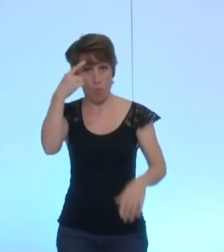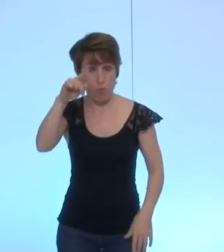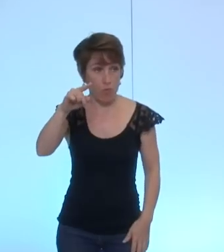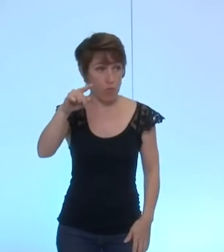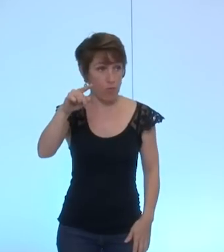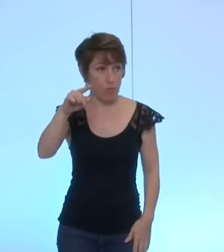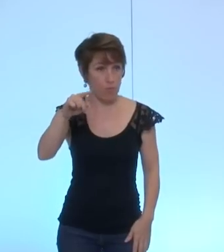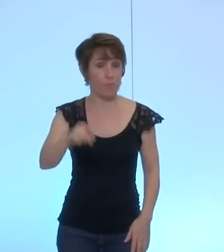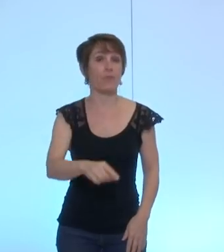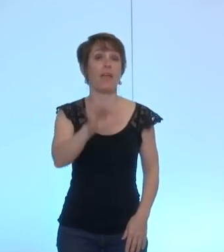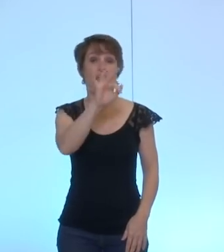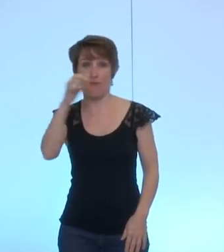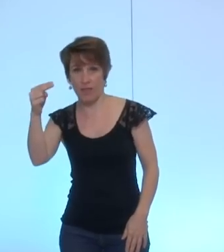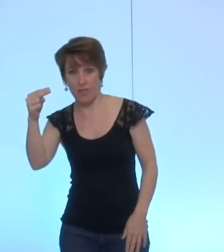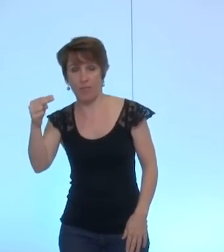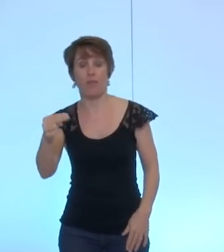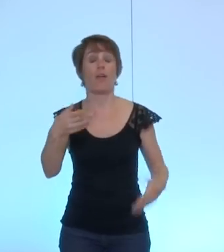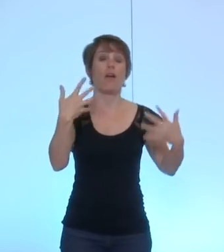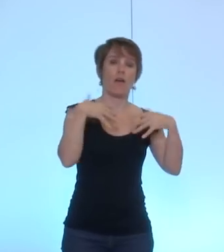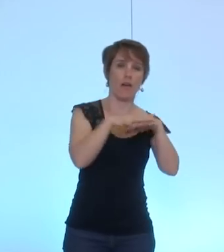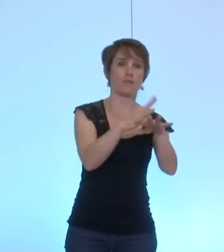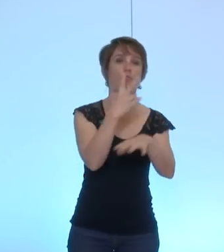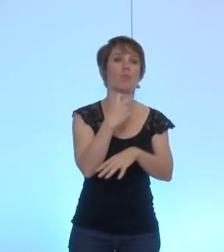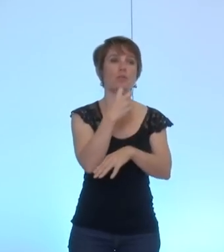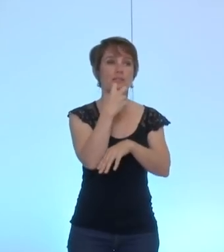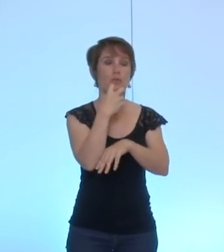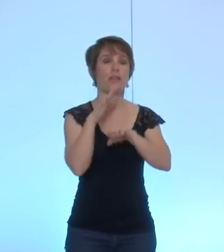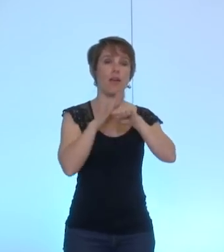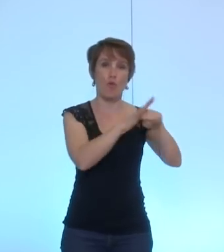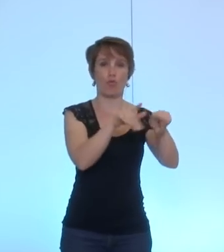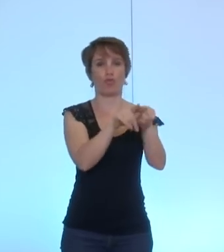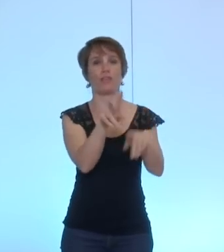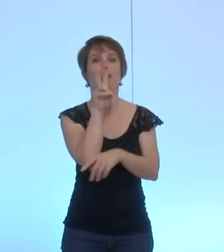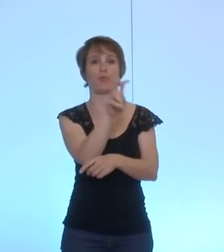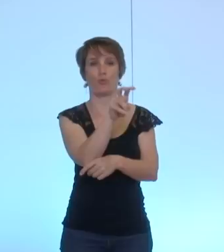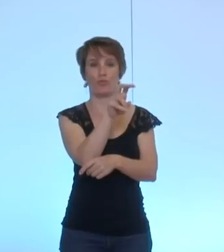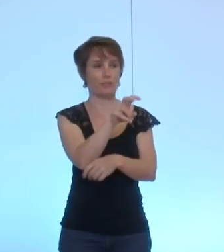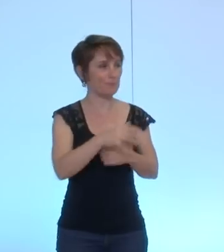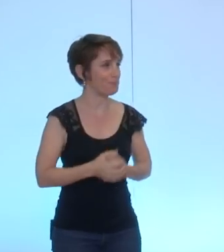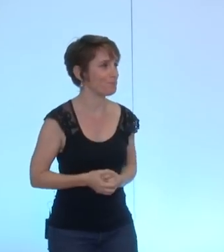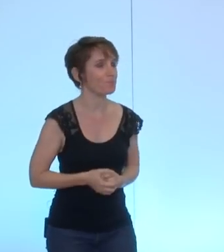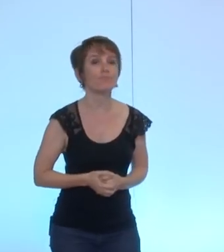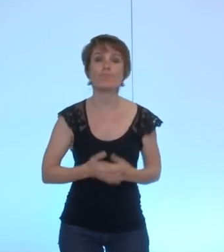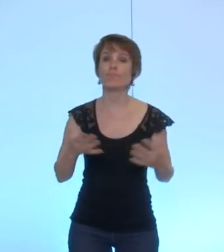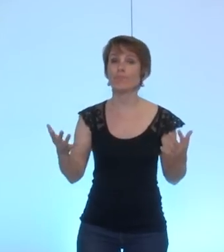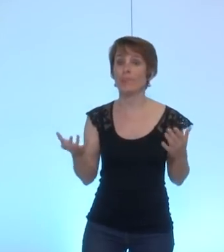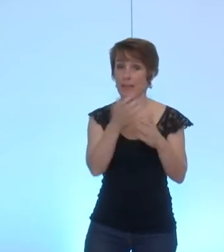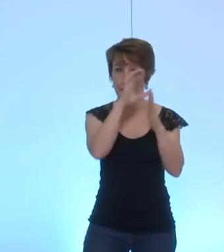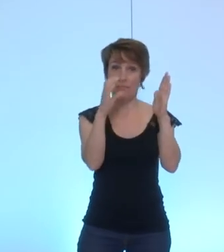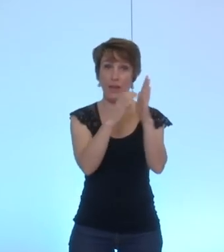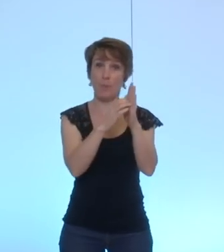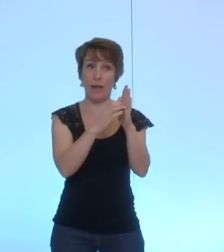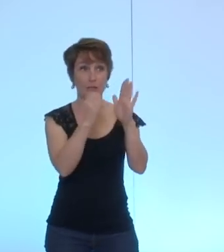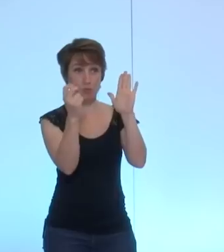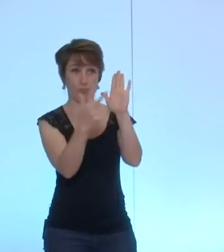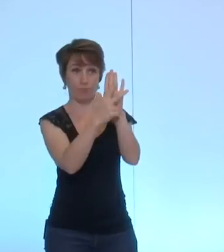le Front National le rassemblement citoyen de la gauche et des écologistes cette délibération est donc adoptée